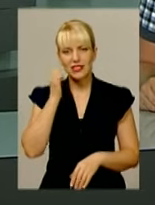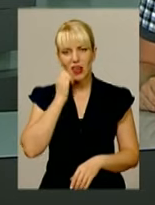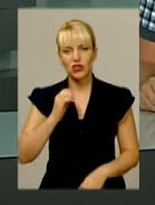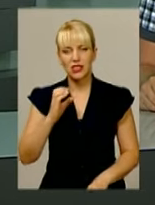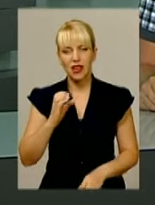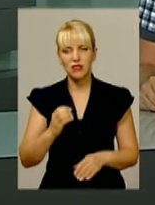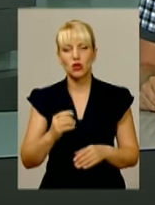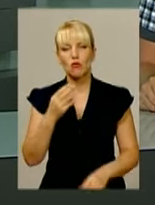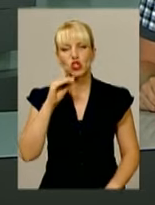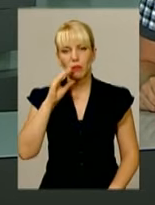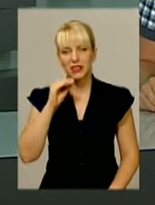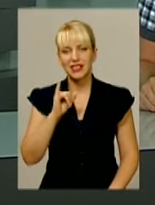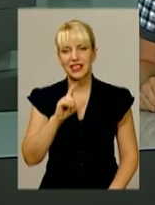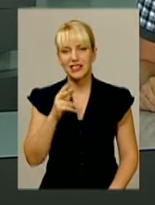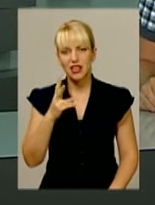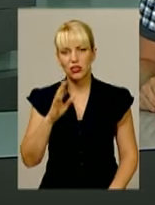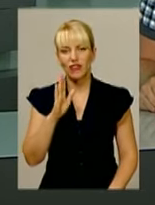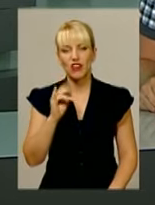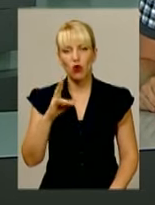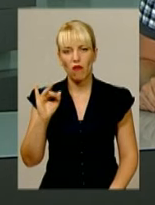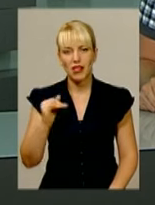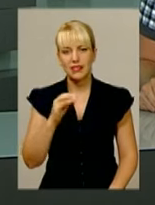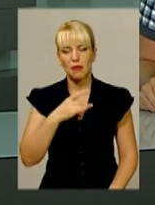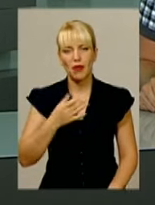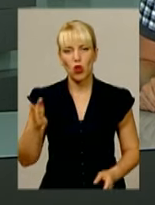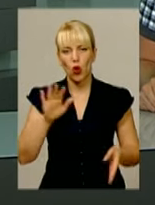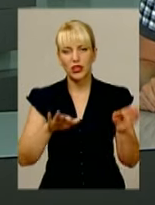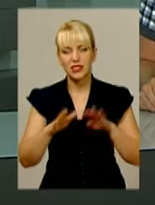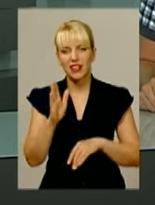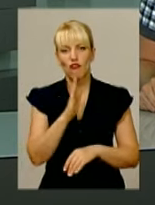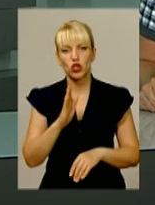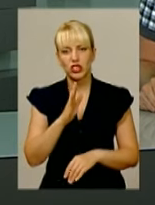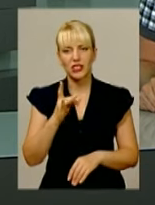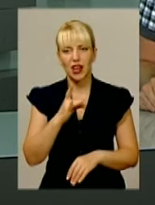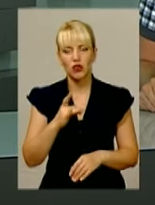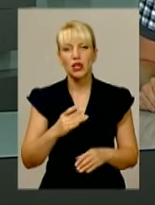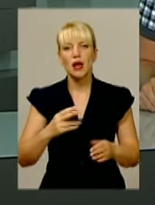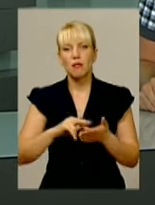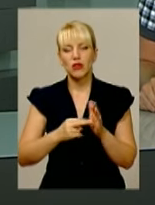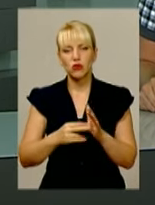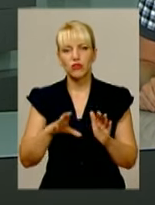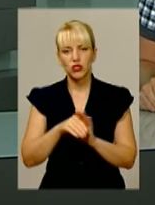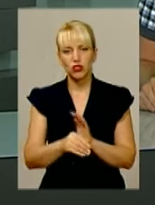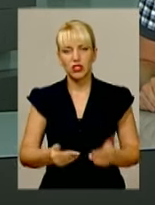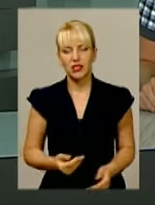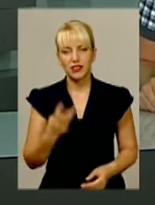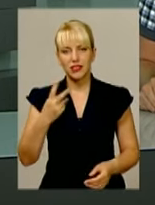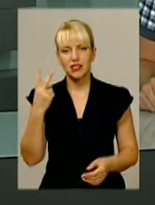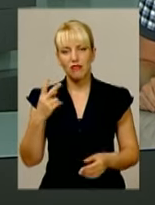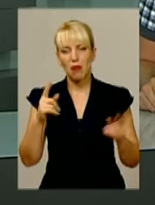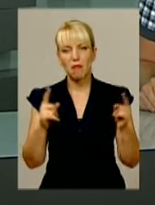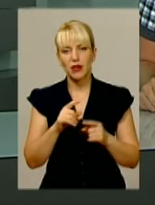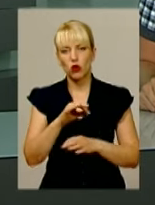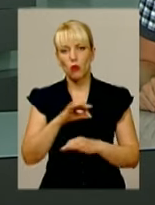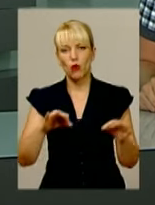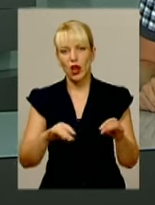Шепетівському, Ізяславському, Віньковецькому, Білигірському та Волочиському районах планують втілити в життя 32 мікропроекти. У